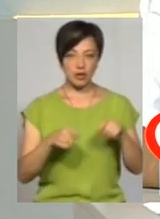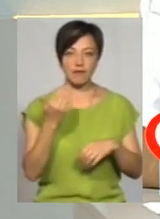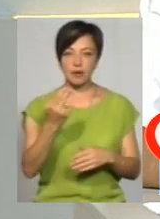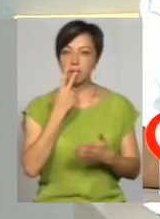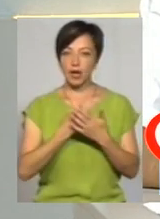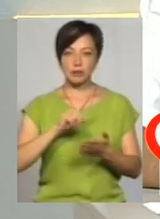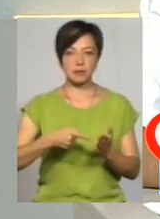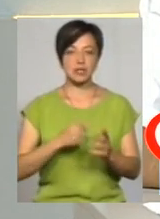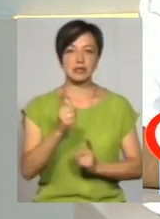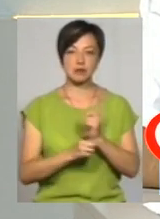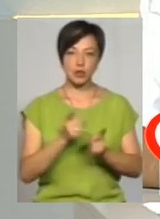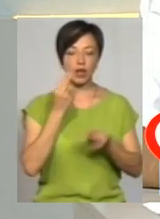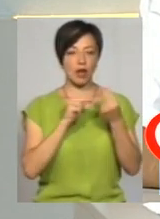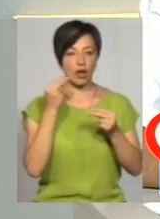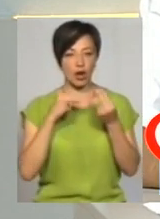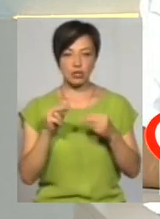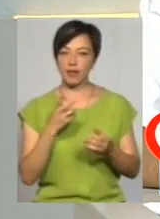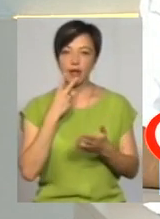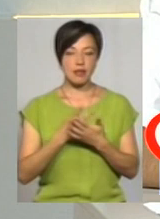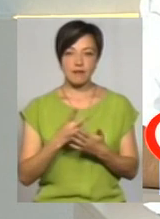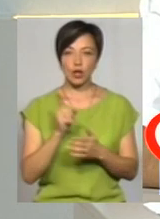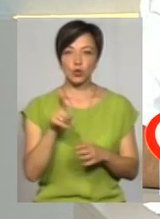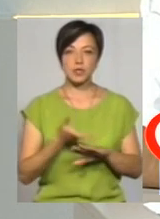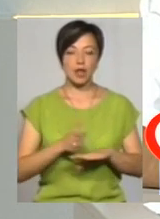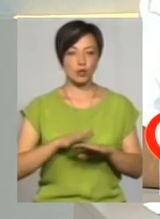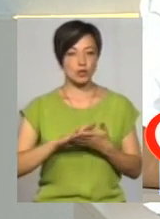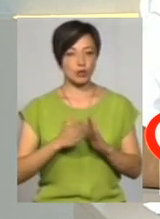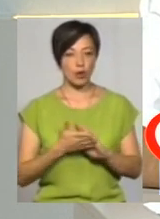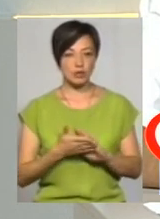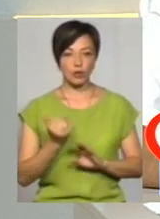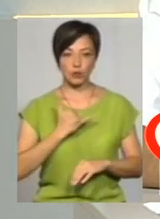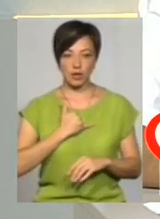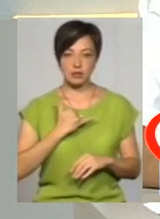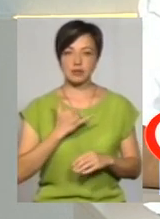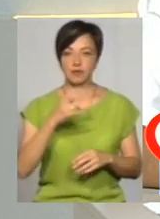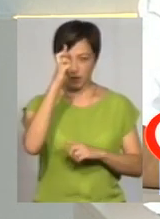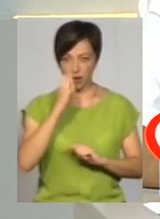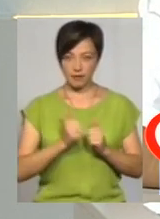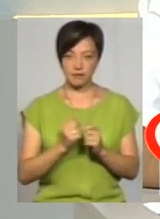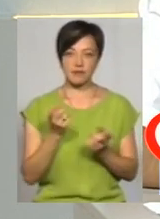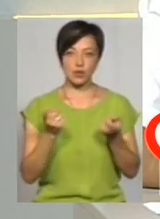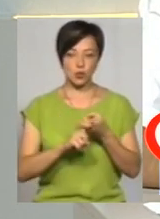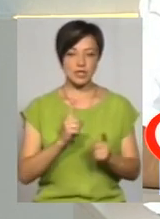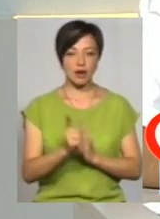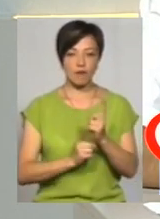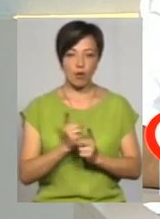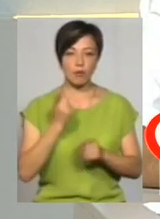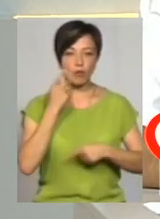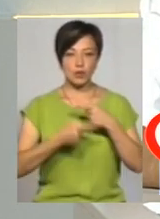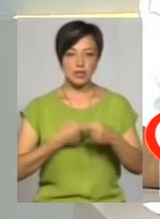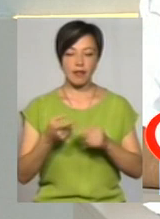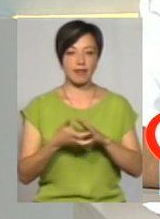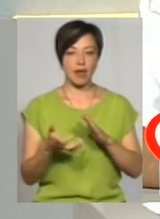місце змінюється, змінюється вона на краще. Не дивлятьсяся на ту скрутну ситуацію, яка в нас в країні в зв'язку з цими реформами, з постійним